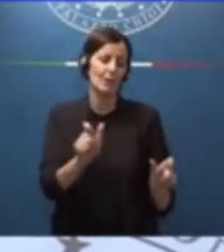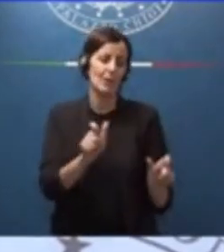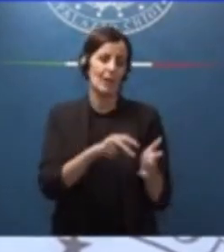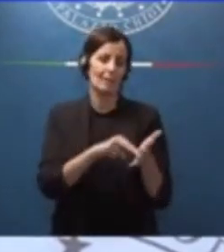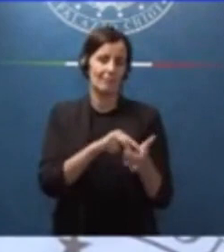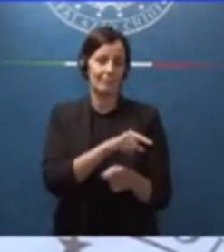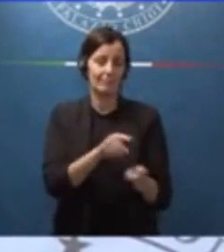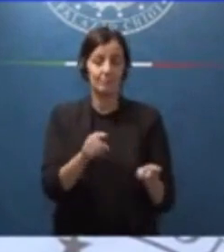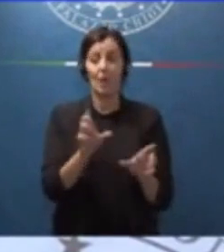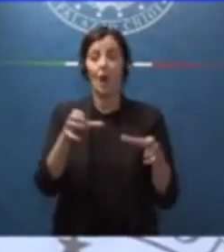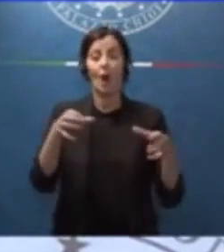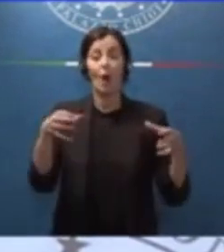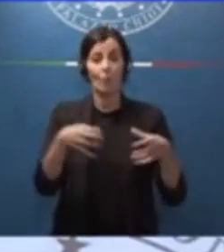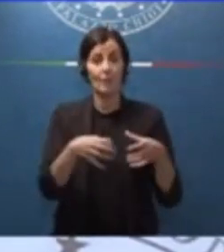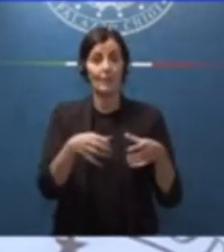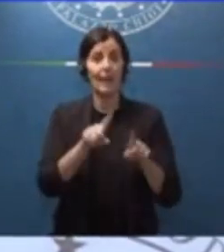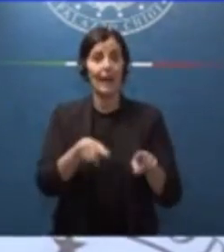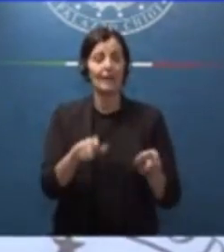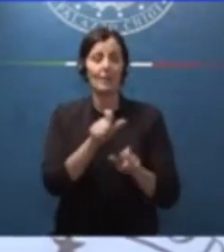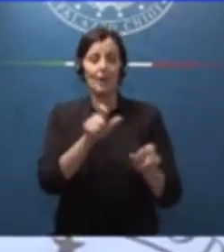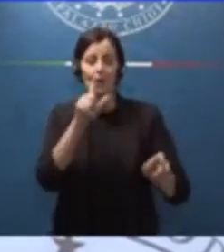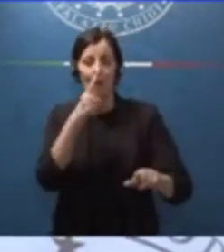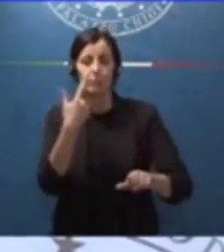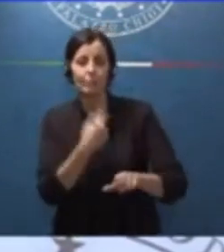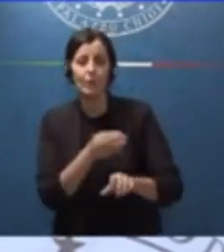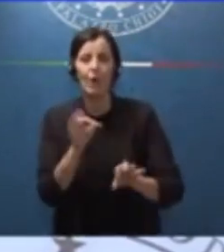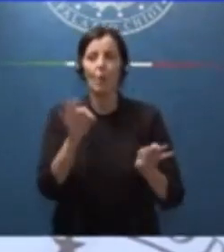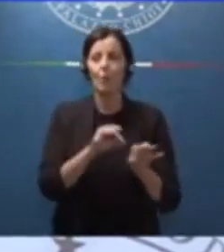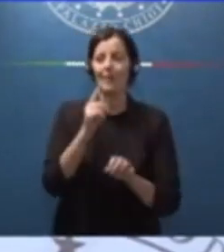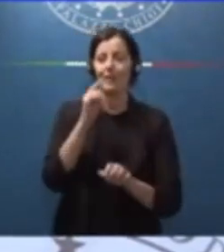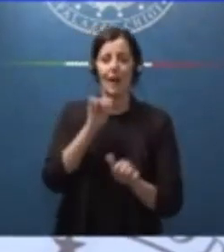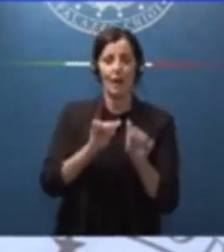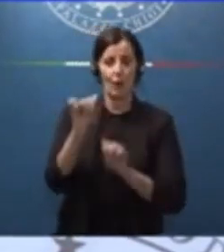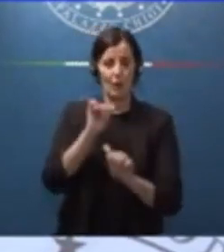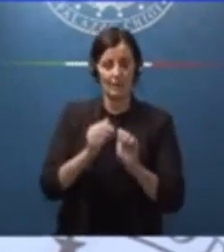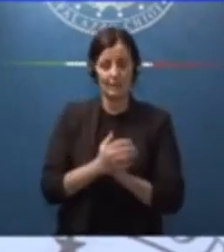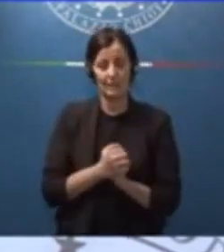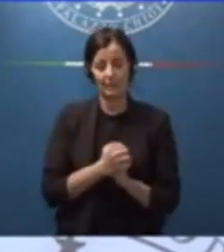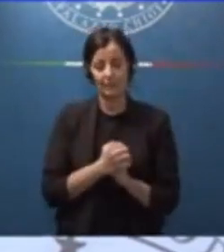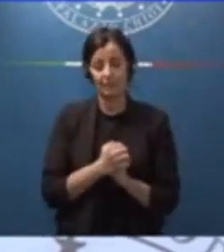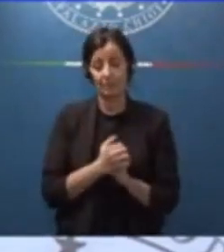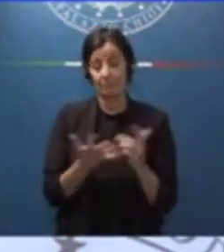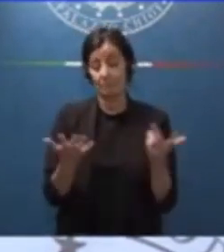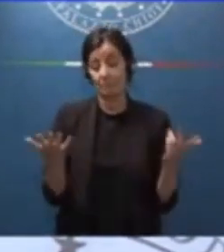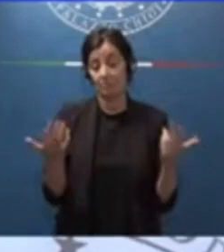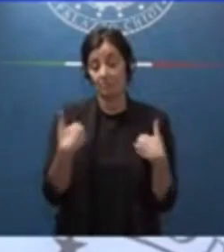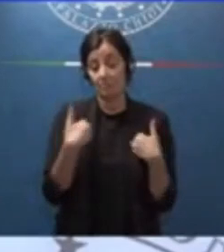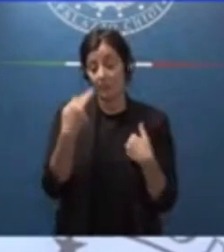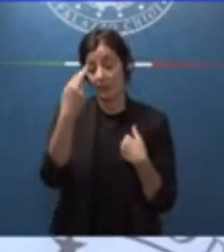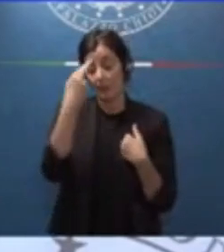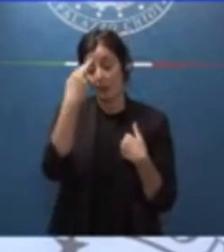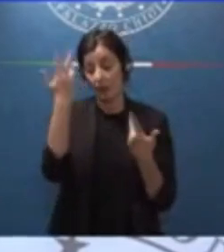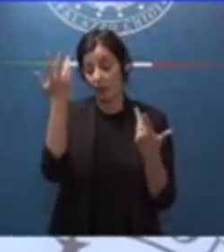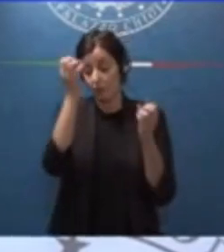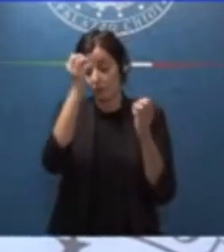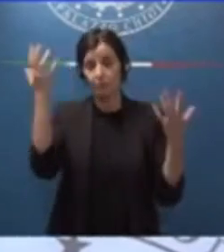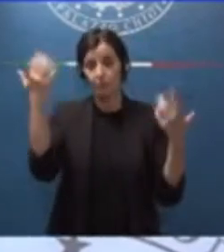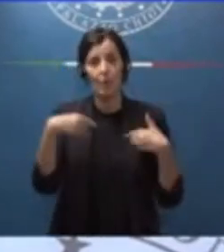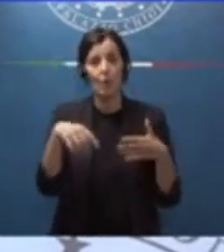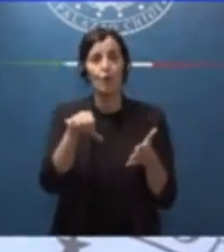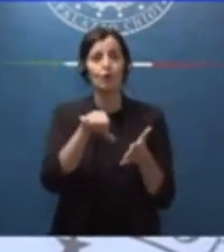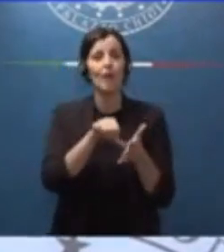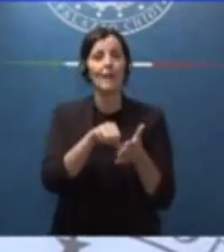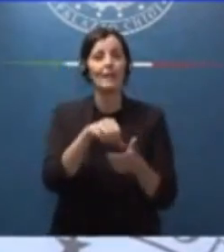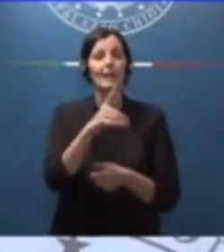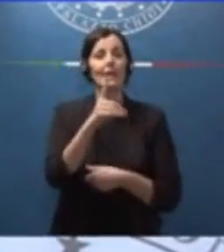comunità di recupero di tossicodipendenti, di alcolisti, pensiamo alla realizzazione dei centri di Don